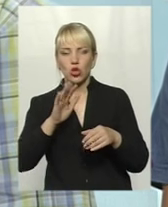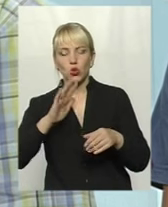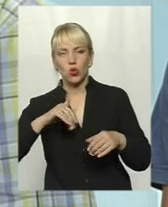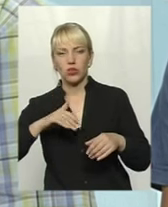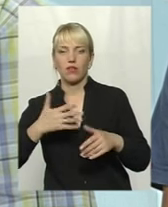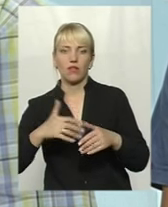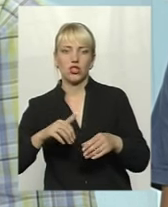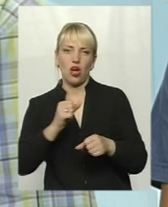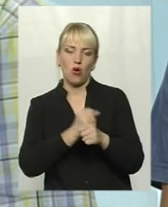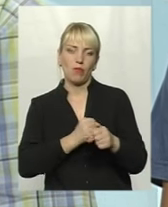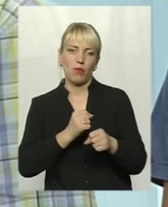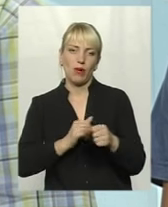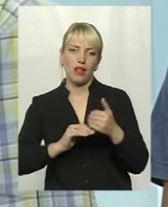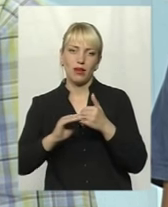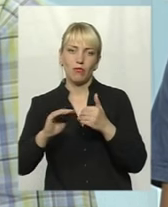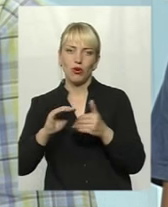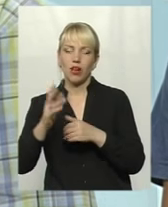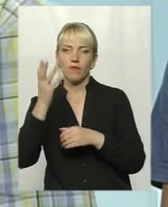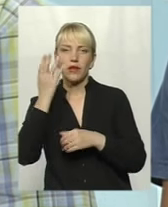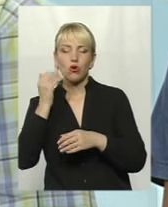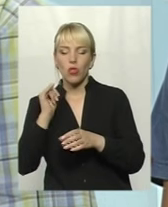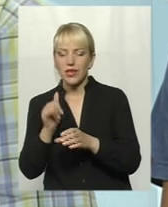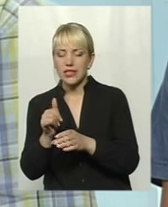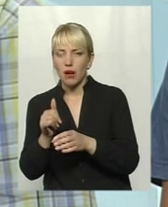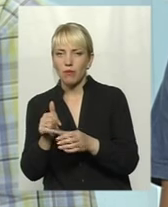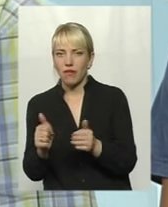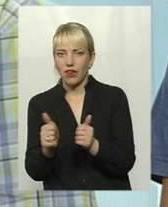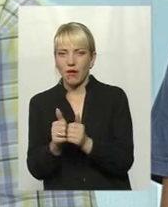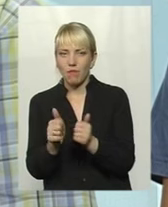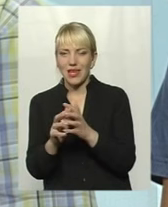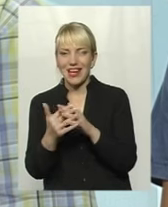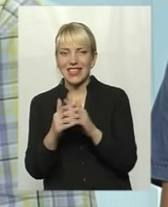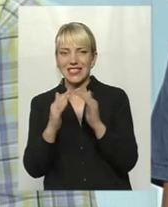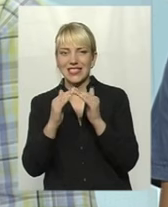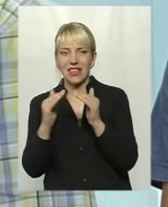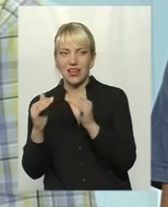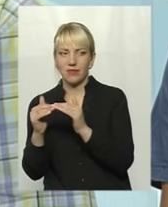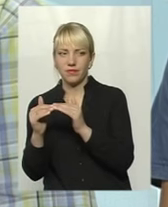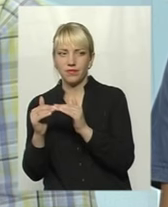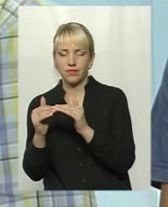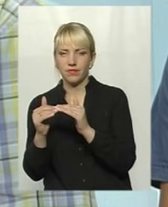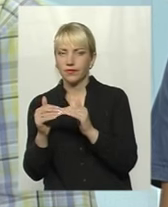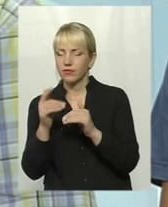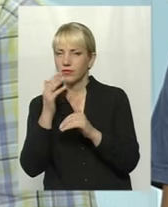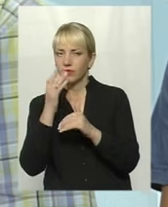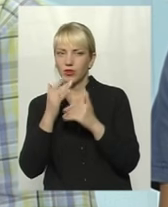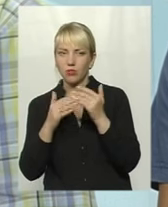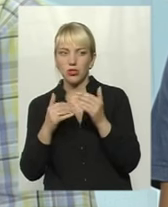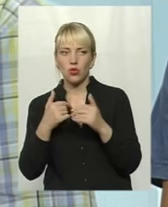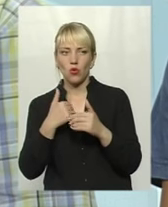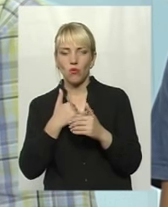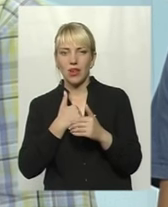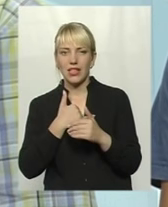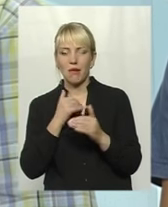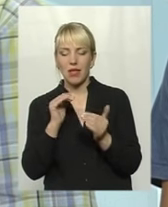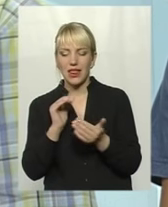щоб наші поля оброблялися. Але коли заправка іде за моїм городом, вибачте за слово, це не я звернувся, але в мене маленька дитина, 4